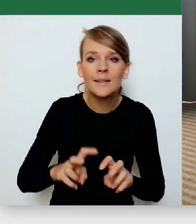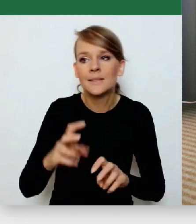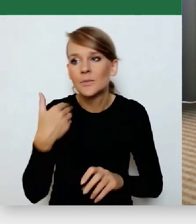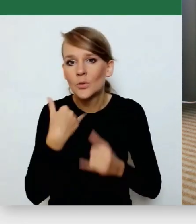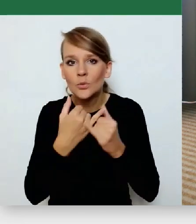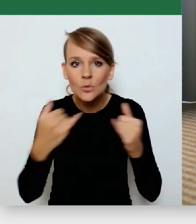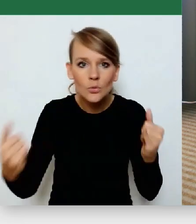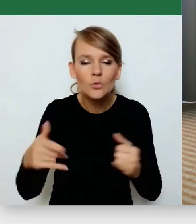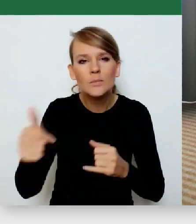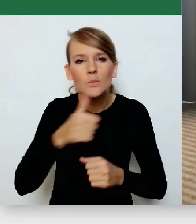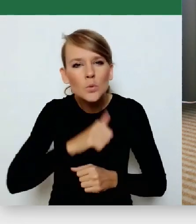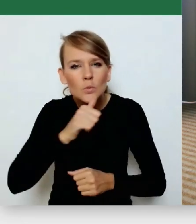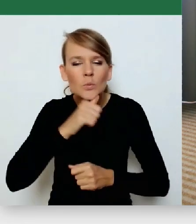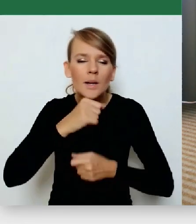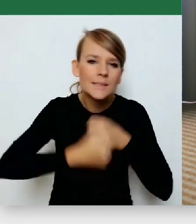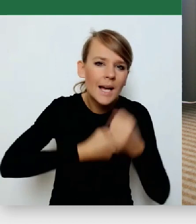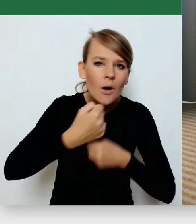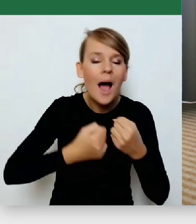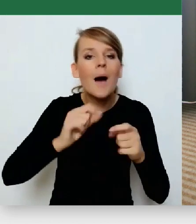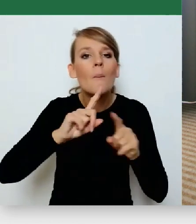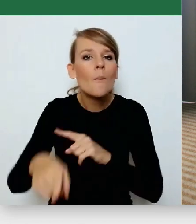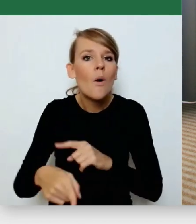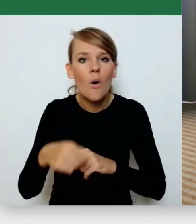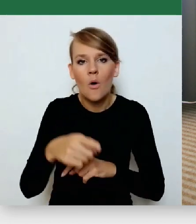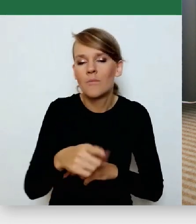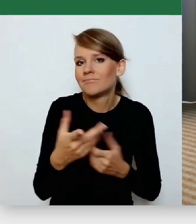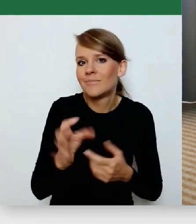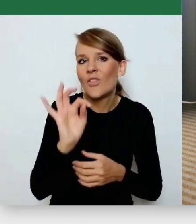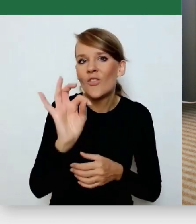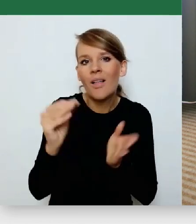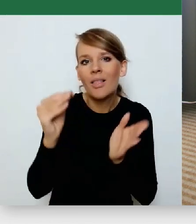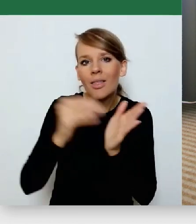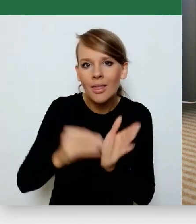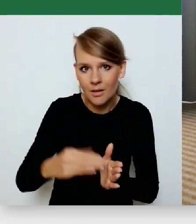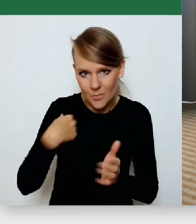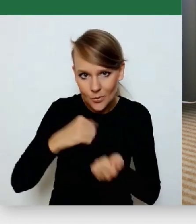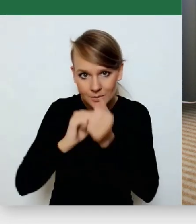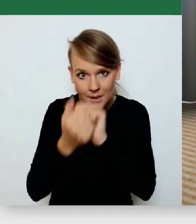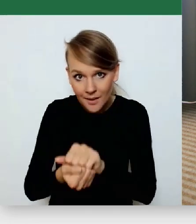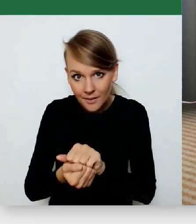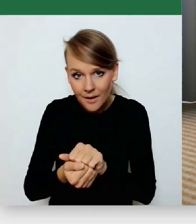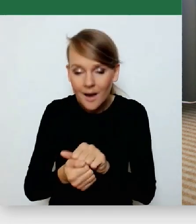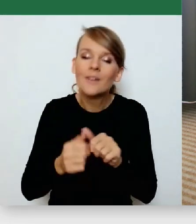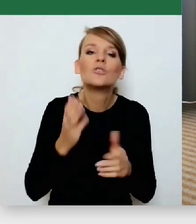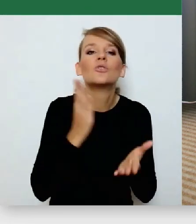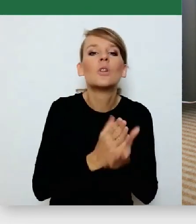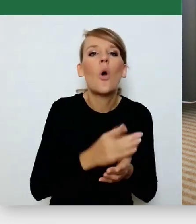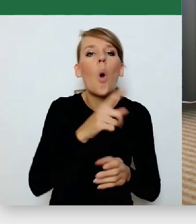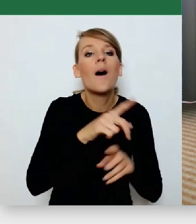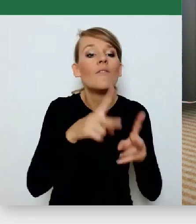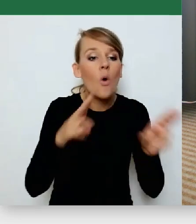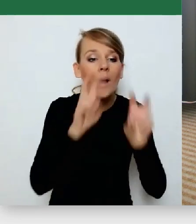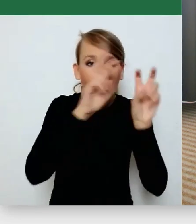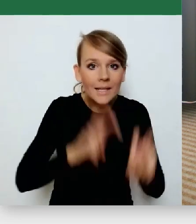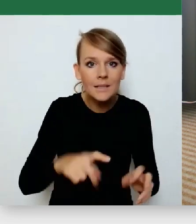trwałe, czy zmieniły się jakieś praktyki urzędu już potem, prawda, czy to było tylko właśnie dostosowanie do kryzysu, a potem wróciliście do rutyny, czy nie, czy coś,